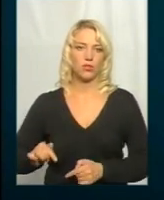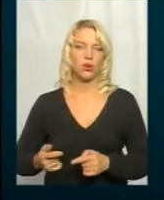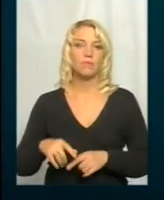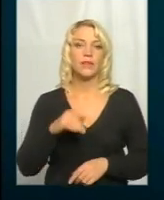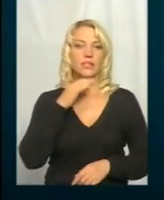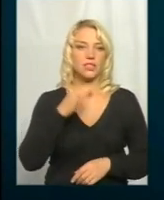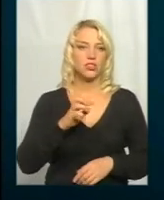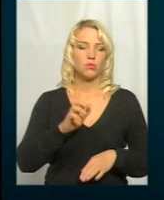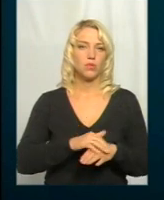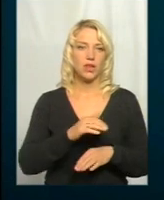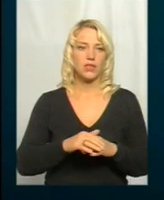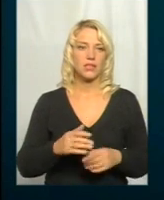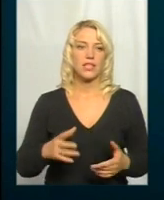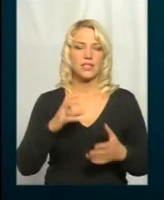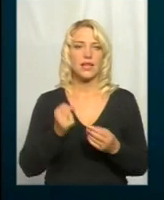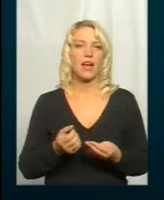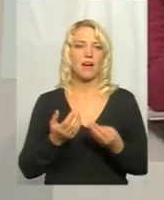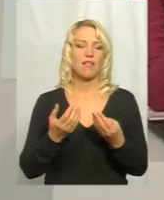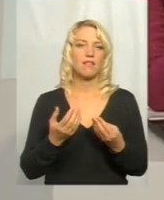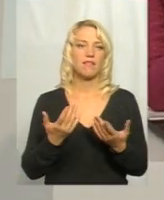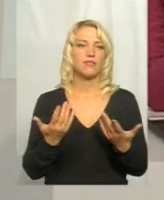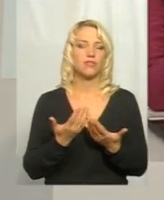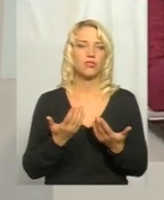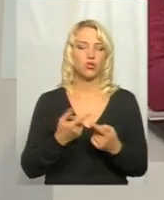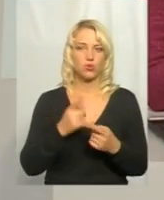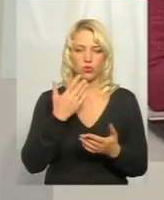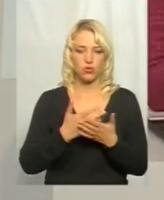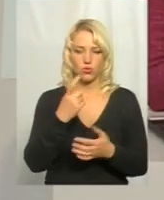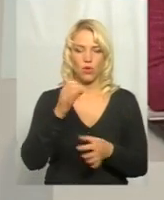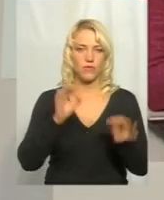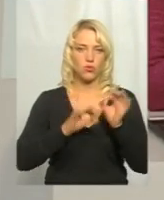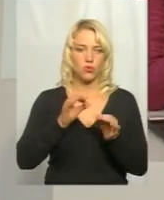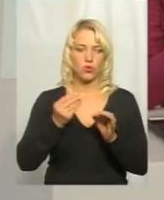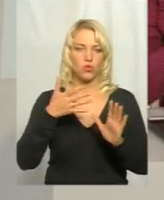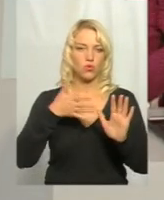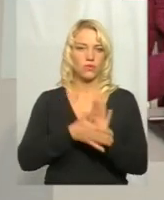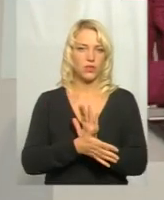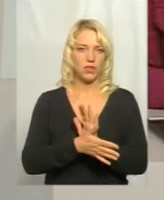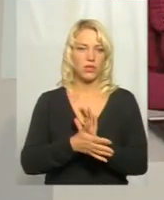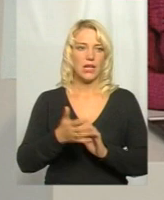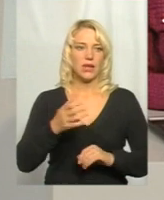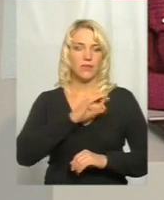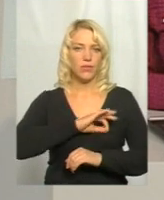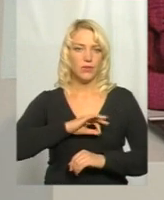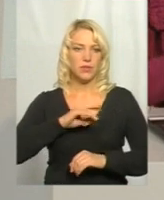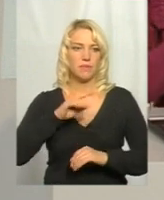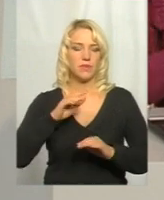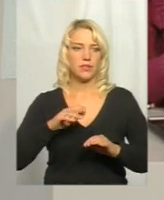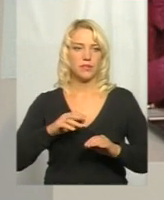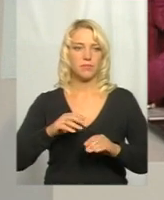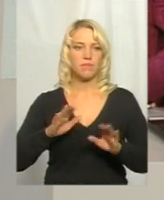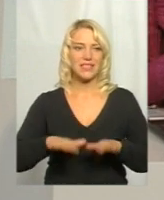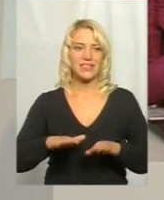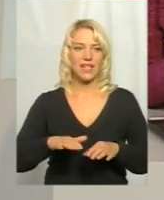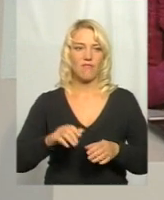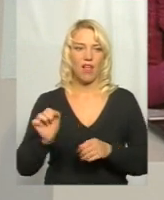Скажіть, пане Сергію, за рахунок чого таке майже 100% освоєння коштів підприємством Служба місцевих автодоріг? Зауважу,